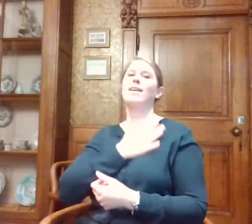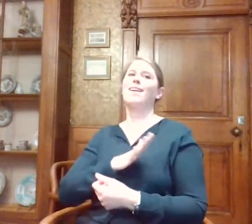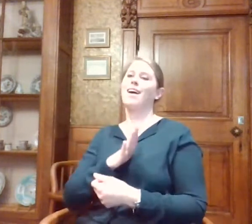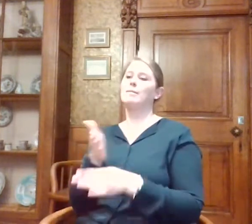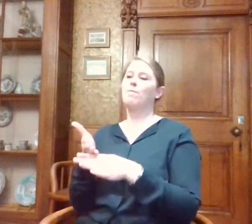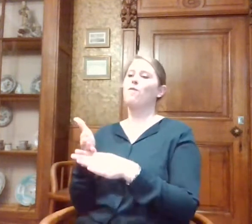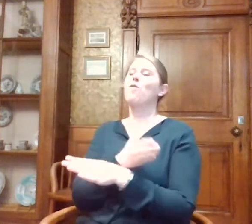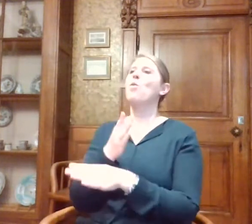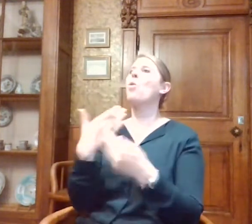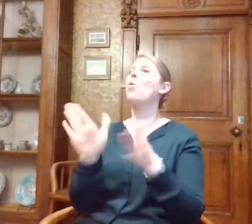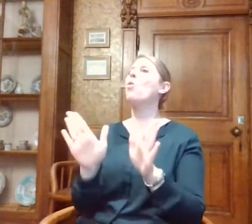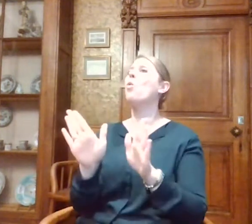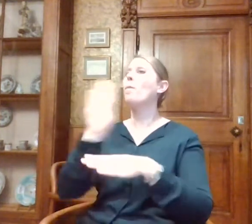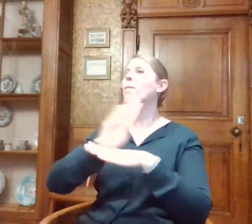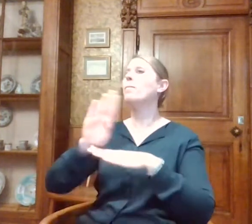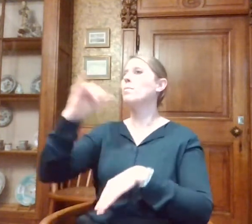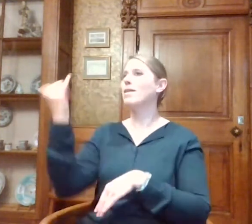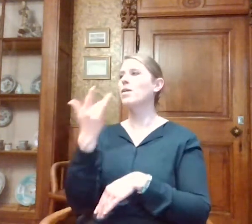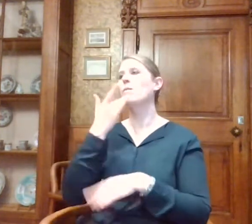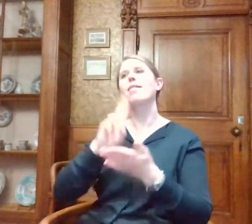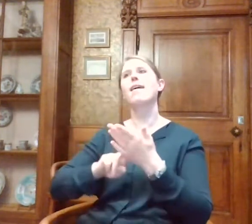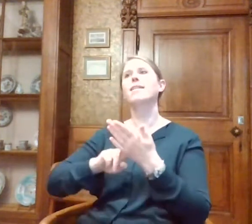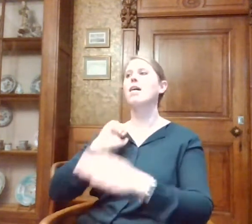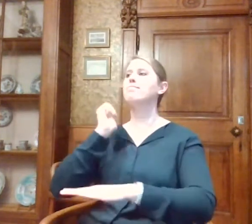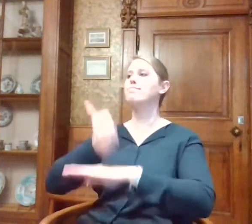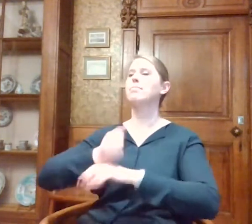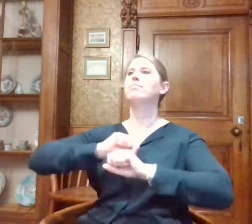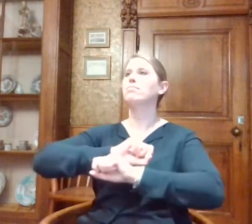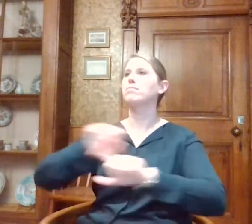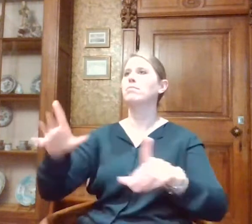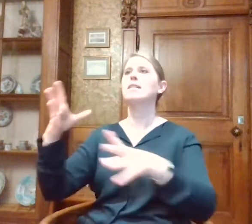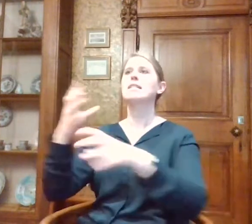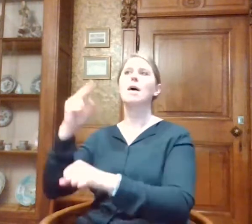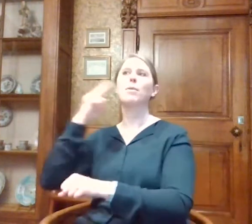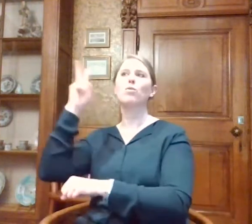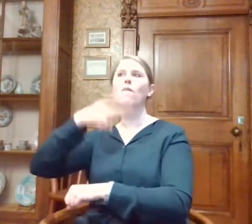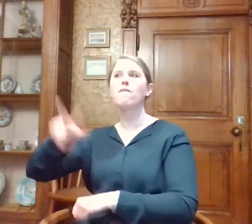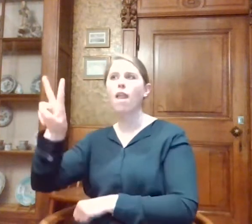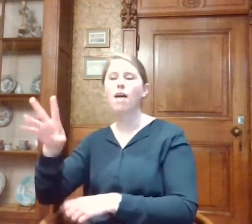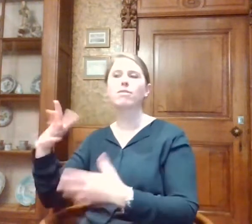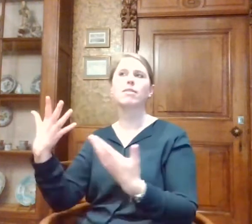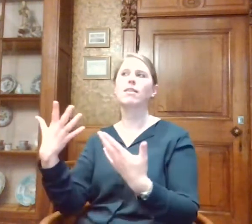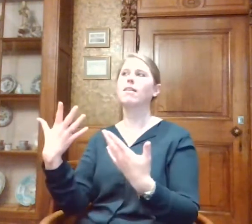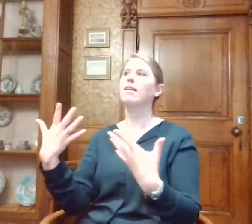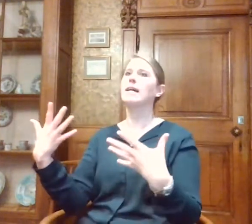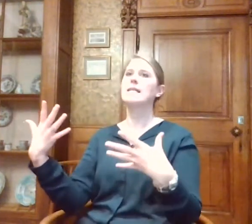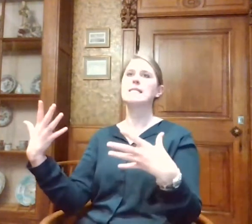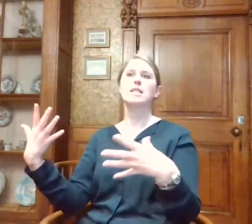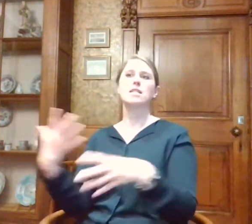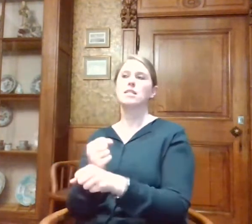Monumentendag, dat we officieel gelanceerd hebben, in samenwerking met Doof Vlaanderen, met de